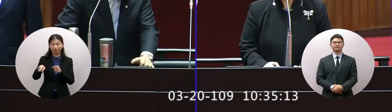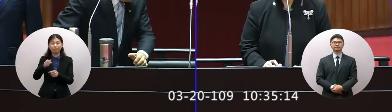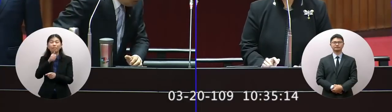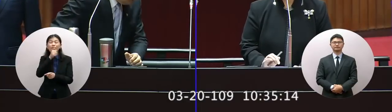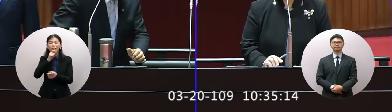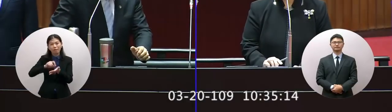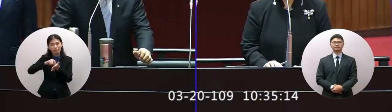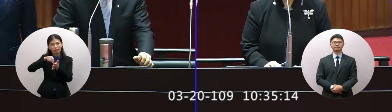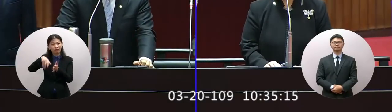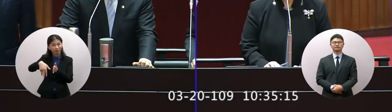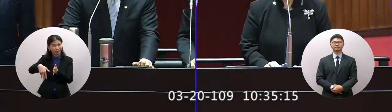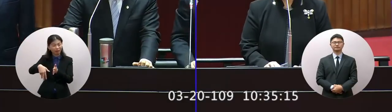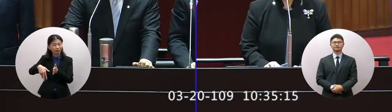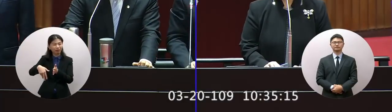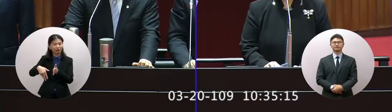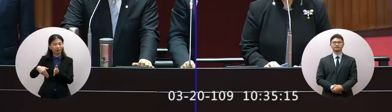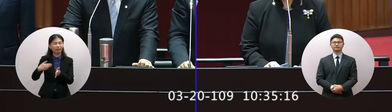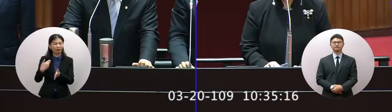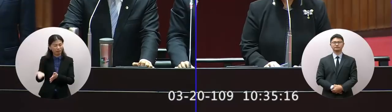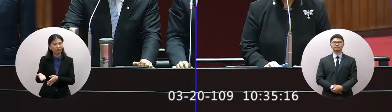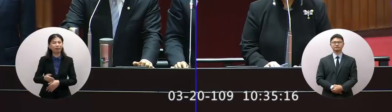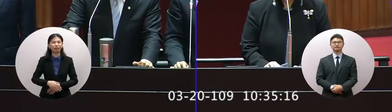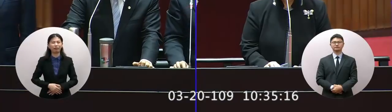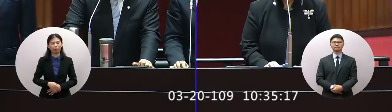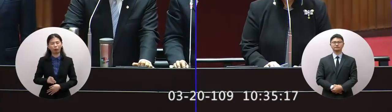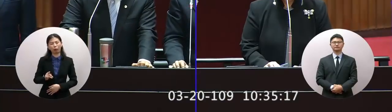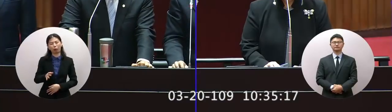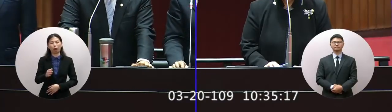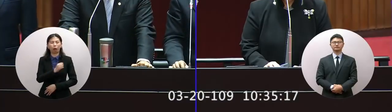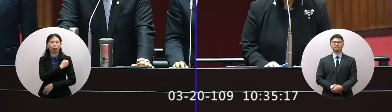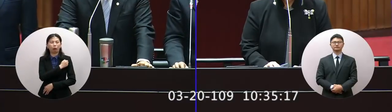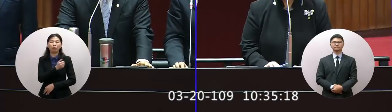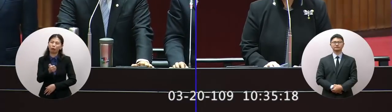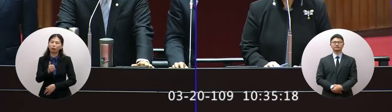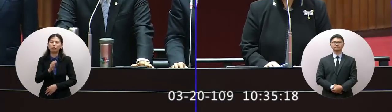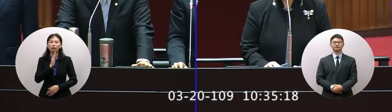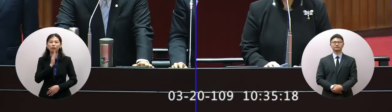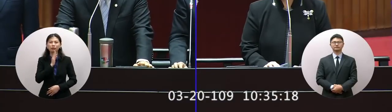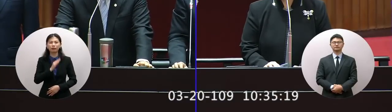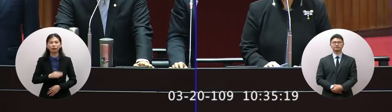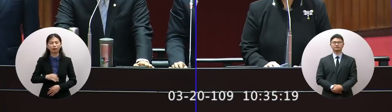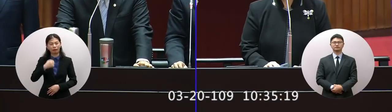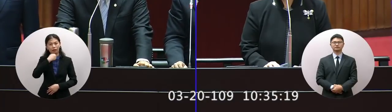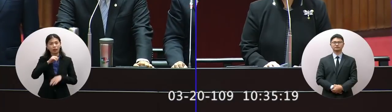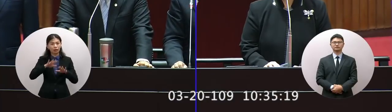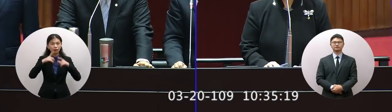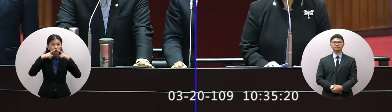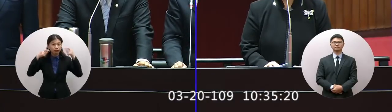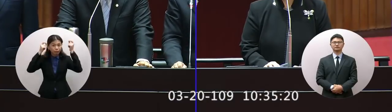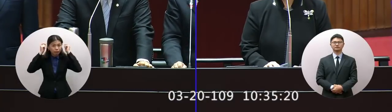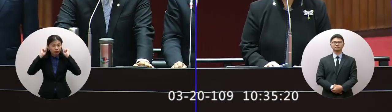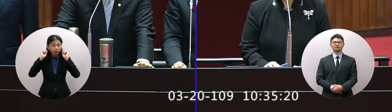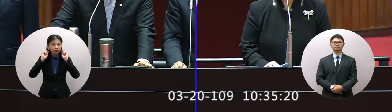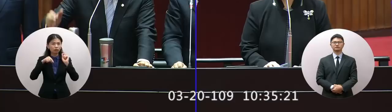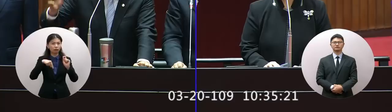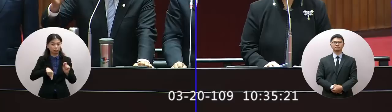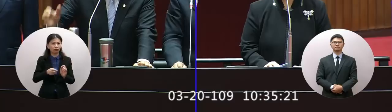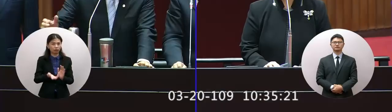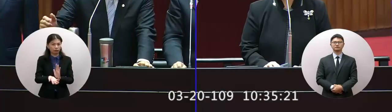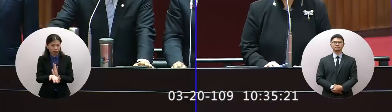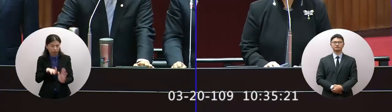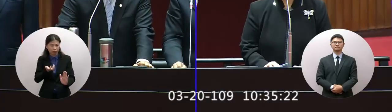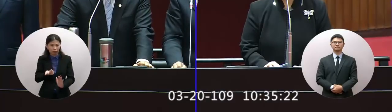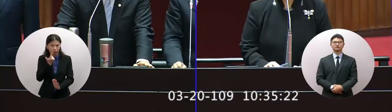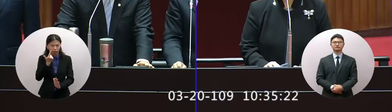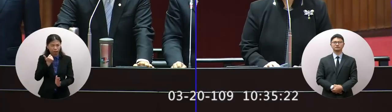障這實在是很不簡單事實說我們臺灣就是這個水晶我們有早前趕快